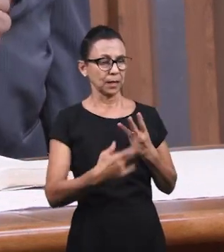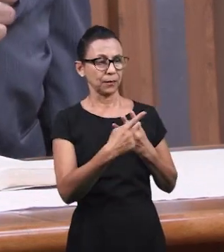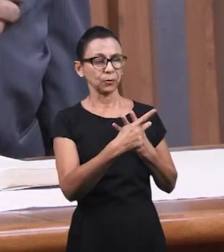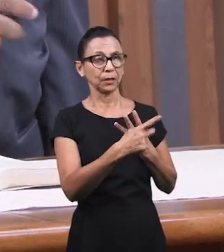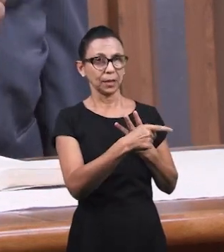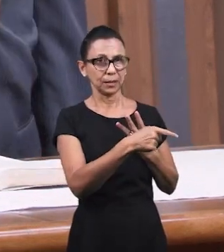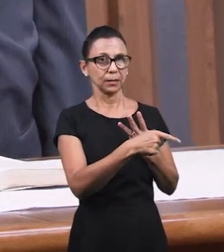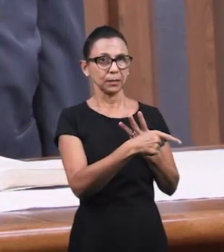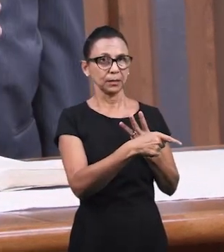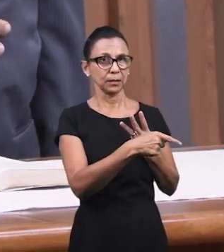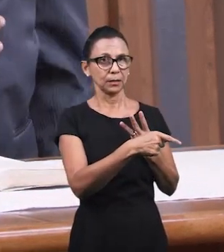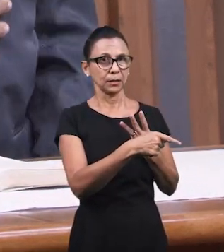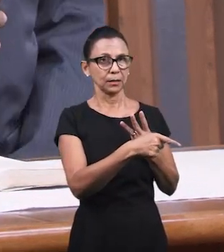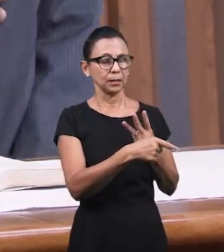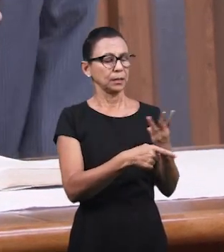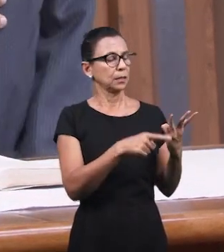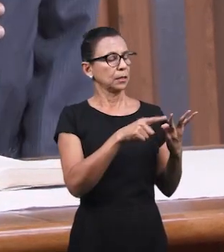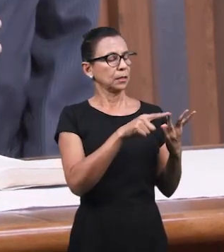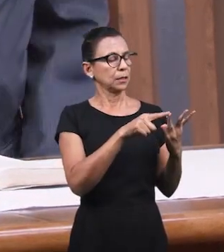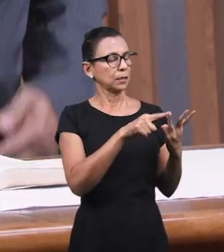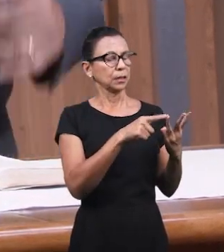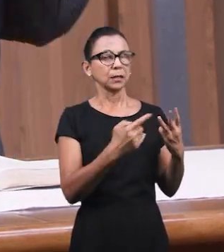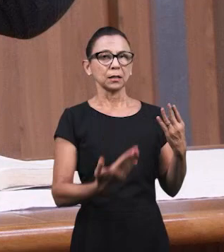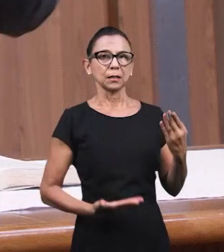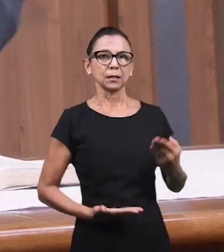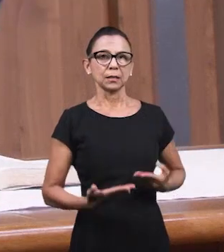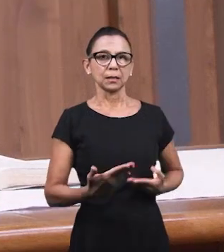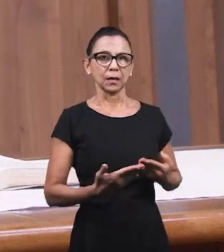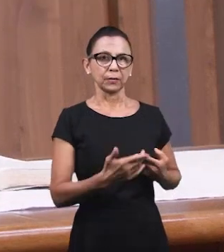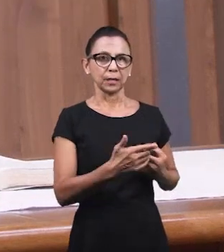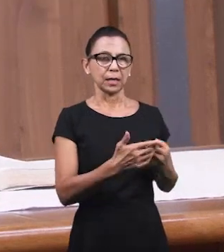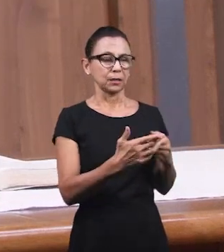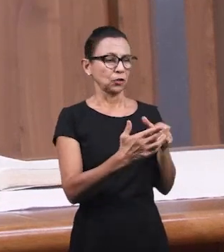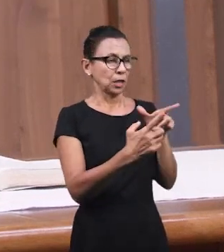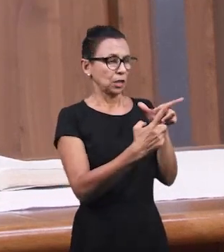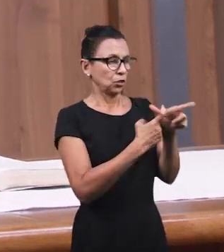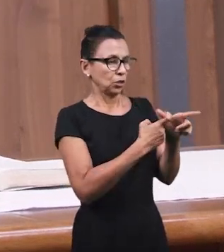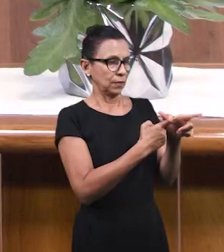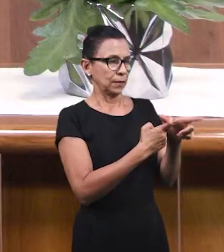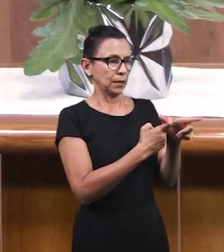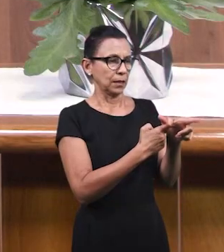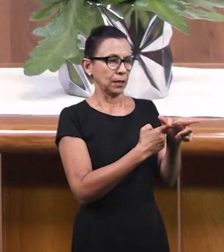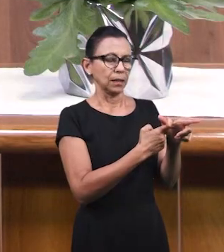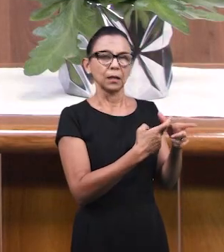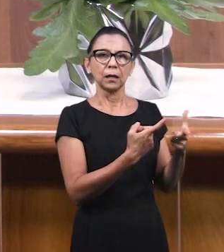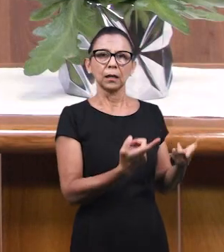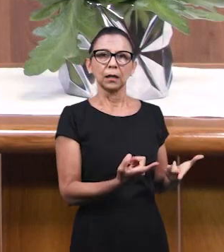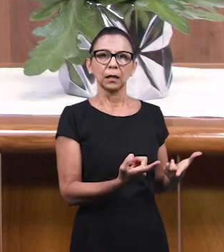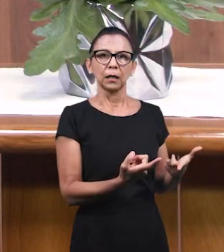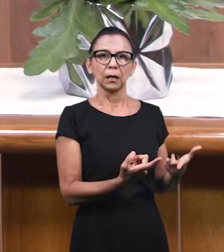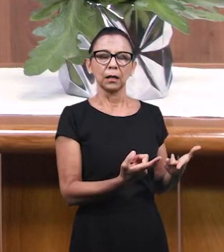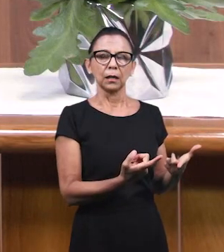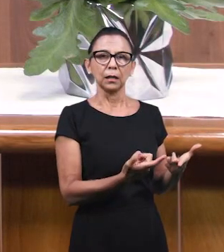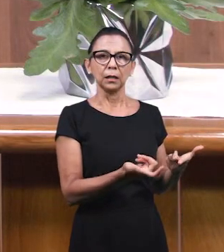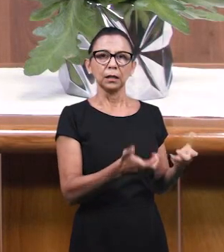Он должен был 150 тысяч лет трудов. А здесь 3 месяца трудов.